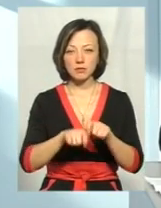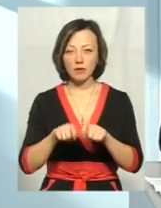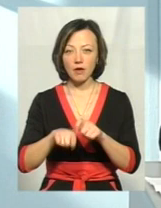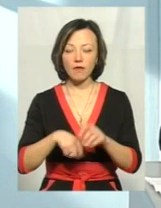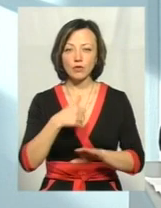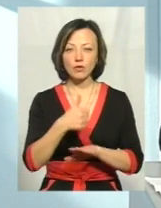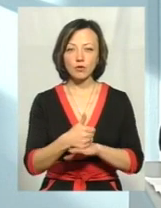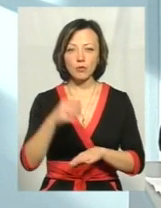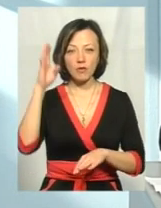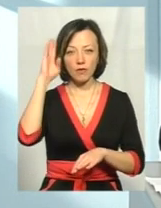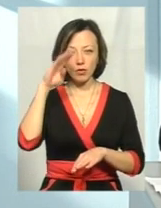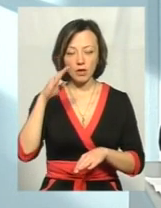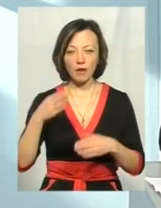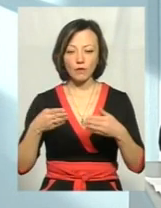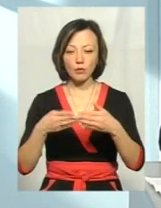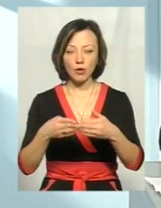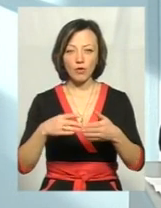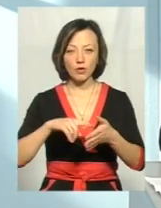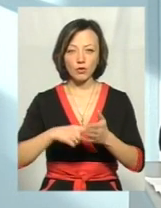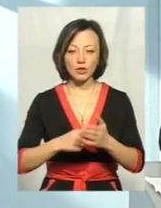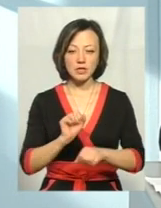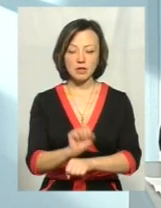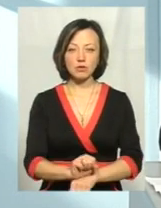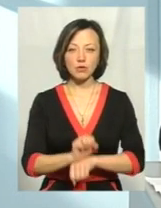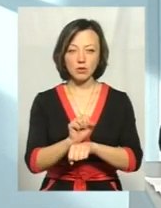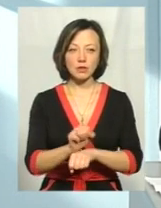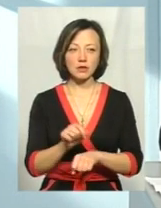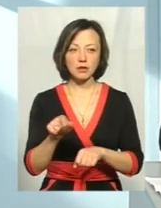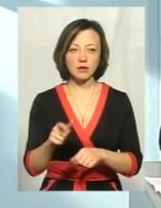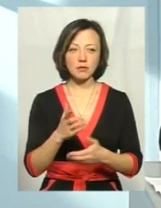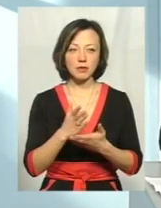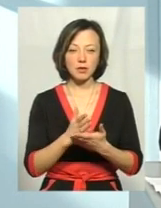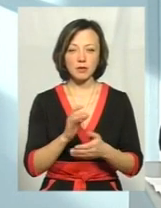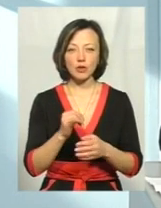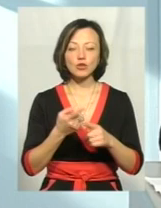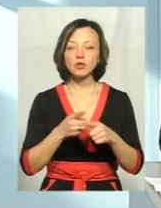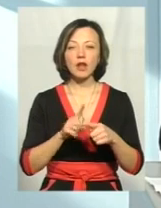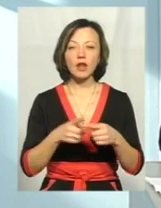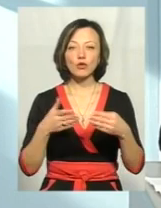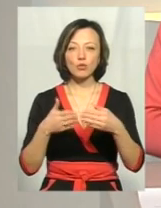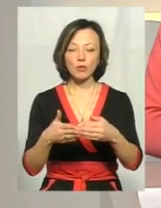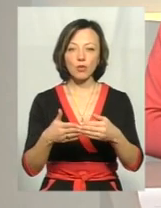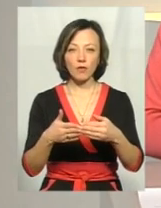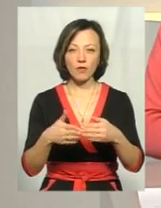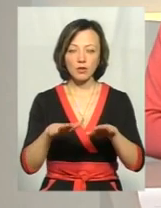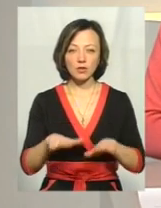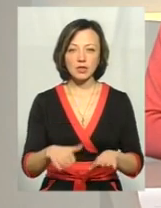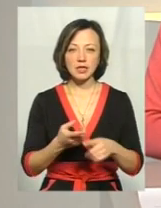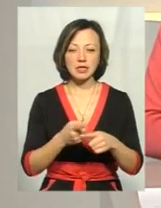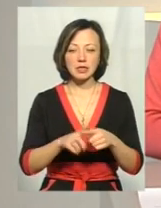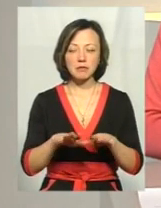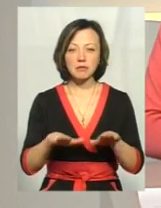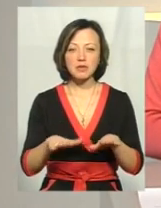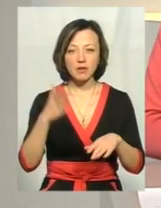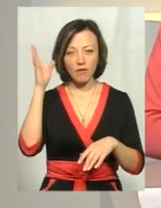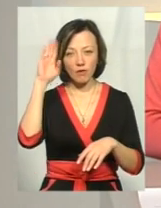основному, вода в тупікових точках, там, основному, де в застоюється, там навіть не відповідала вимоги. Що таке тупікові точки? Тупікові точки – такі місця,